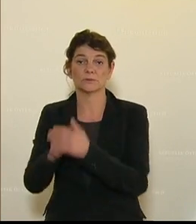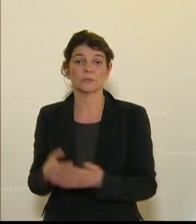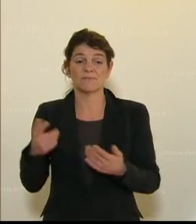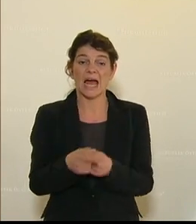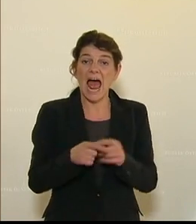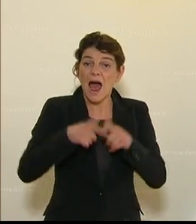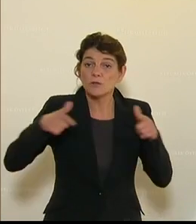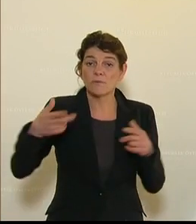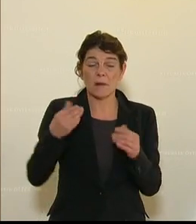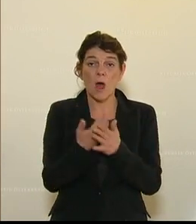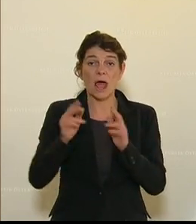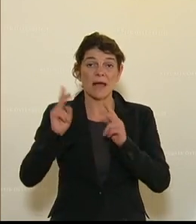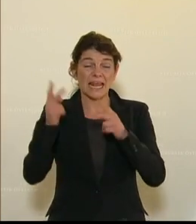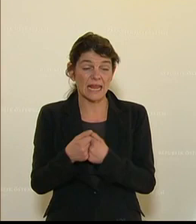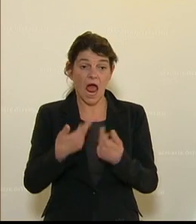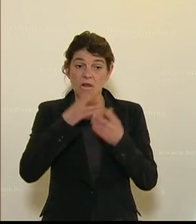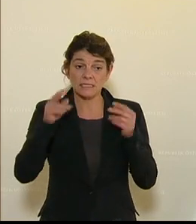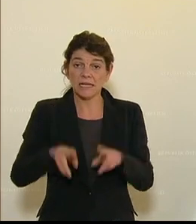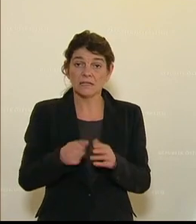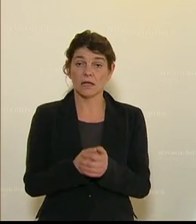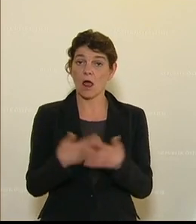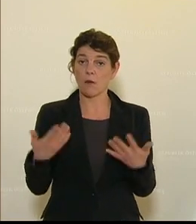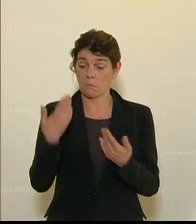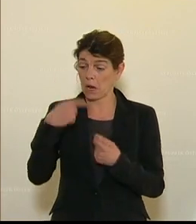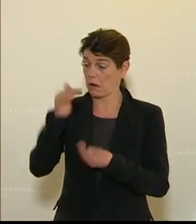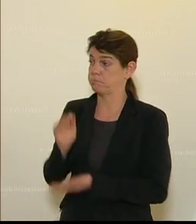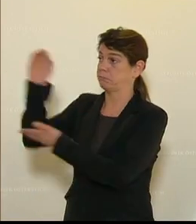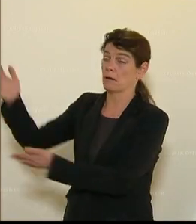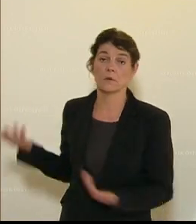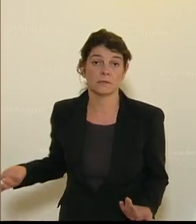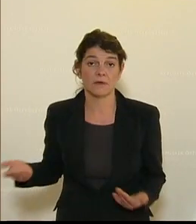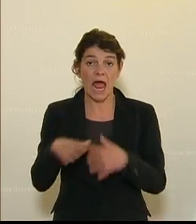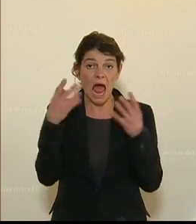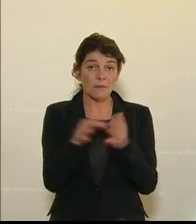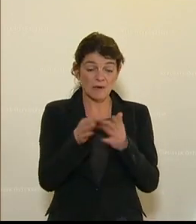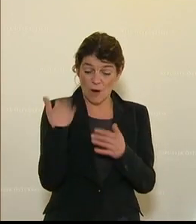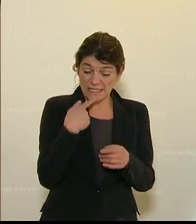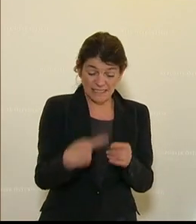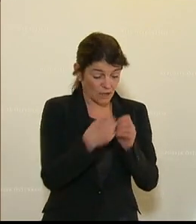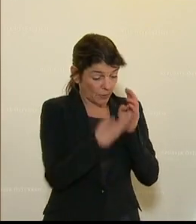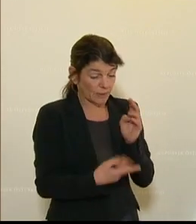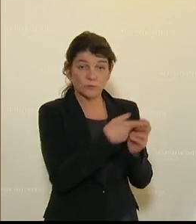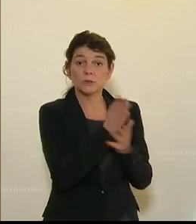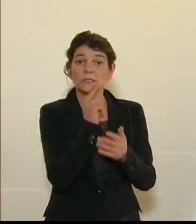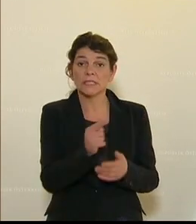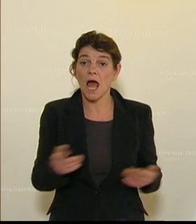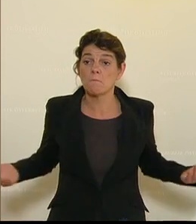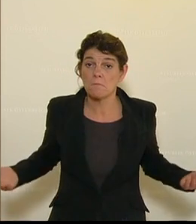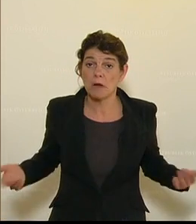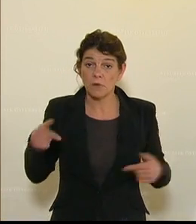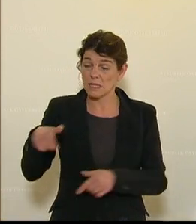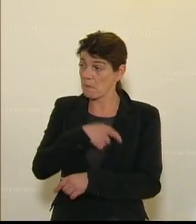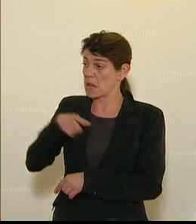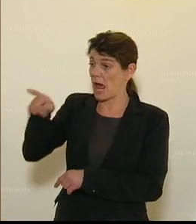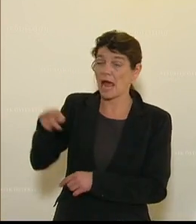des erneuerbaren Energies, alles richtig. Wir geben trotzdem wesentlich mehr. Alle Maßnahmen, wie vorher erwähnt, die Sie ankündigen, werden von dieser